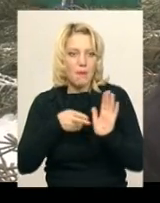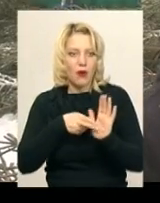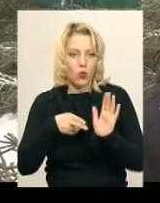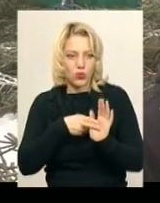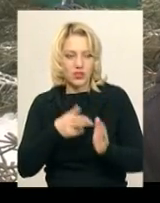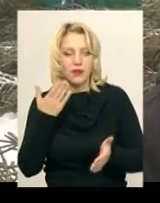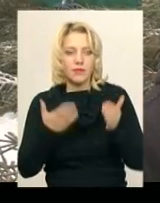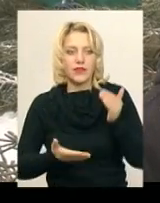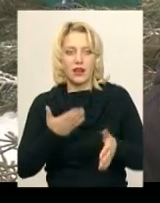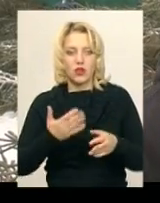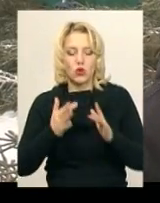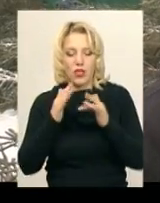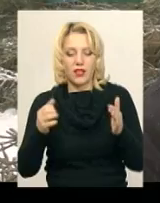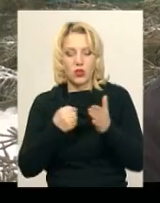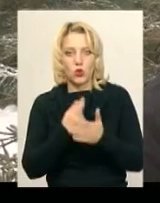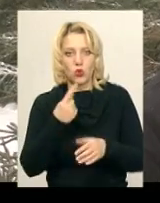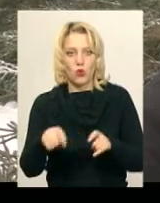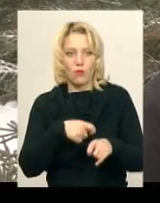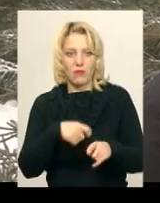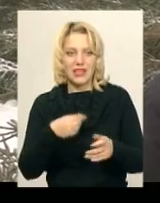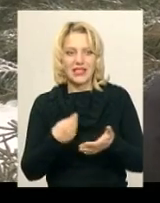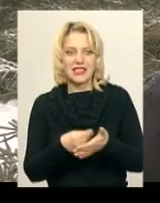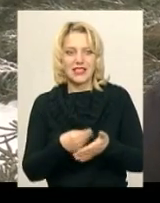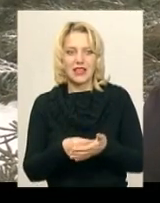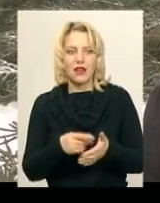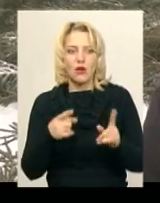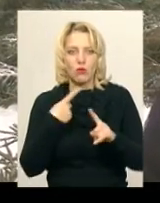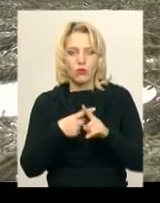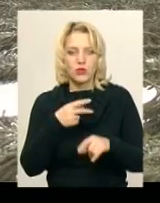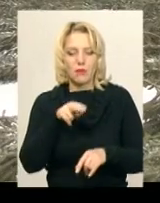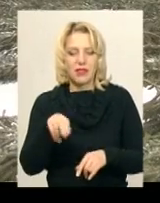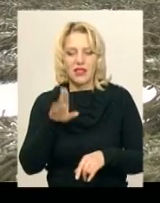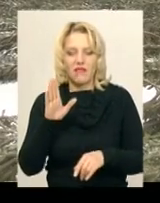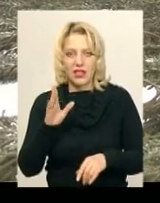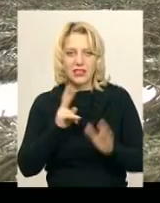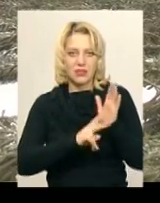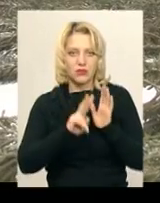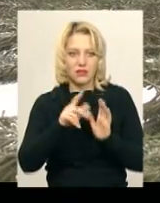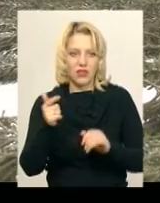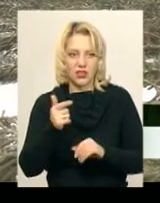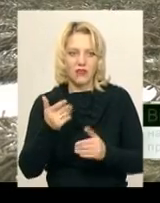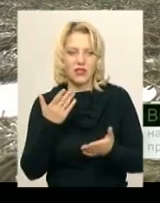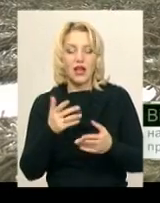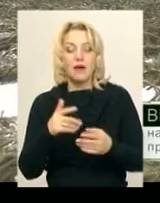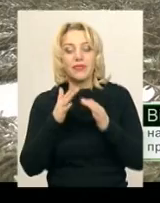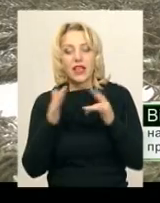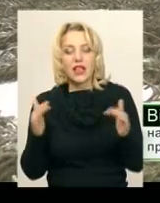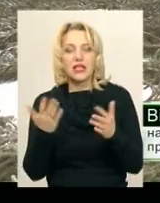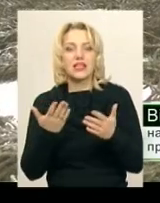ми беремо ялинки до одного метра, ціна є 72 гривні. Ті ялинки, які не продаються до свят,